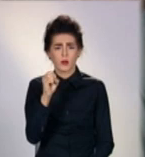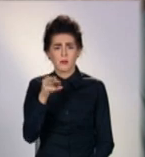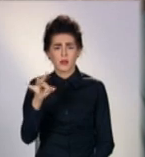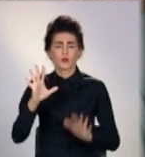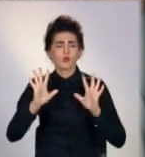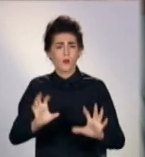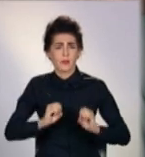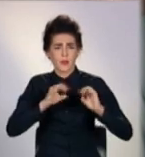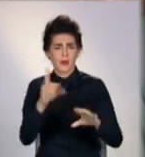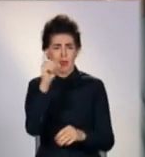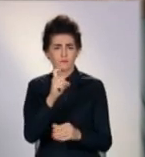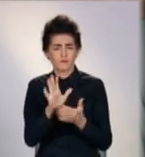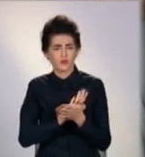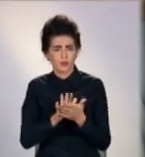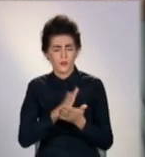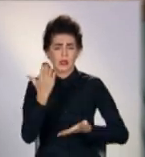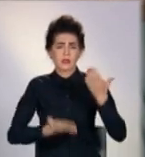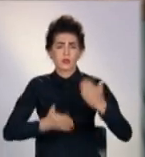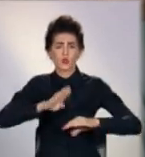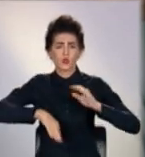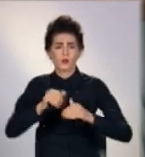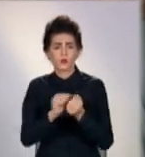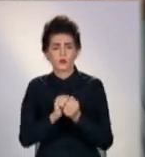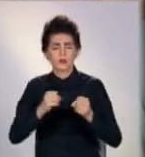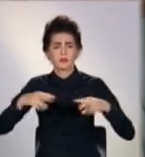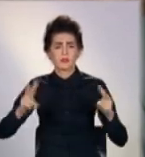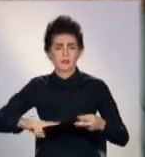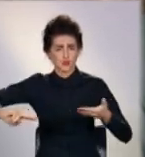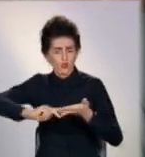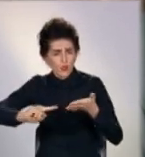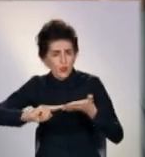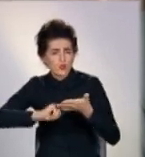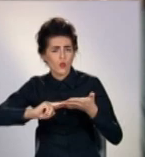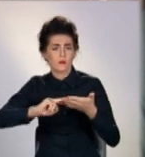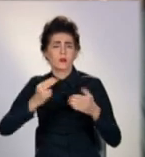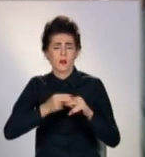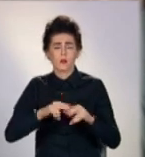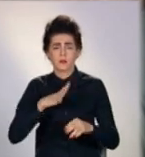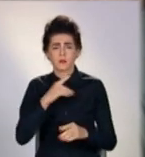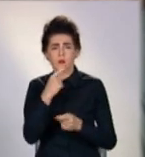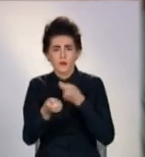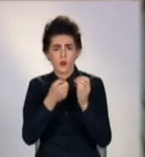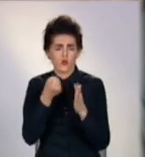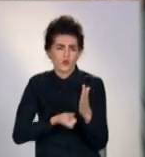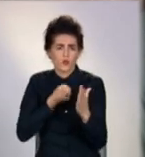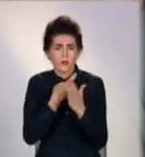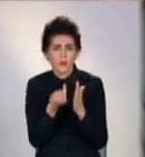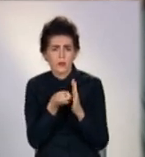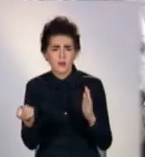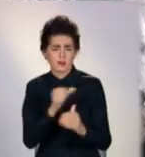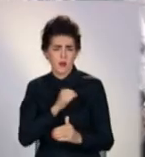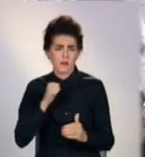хімчистку здавати, або ручна стірка, акуратно з щоточкою. Треба просто повозитися, щоб самому